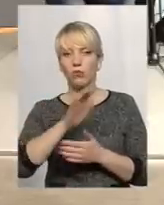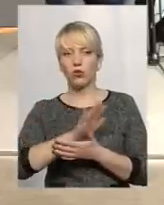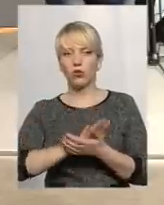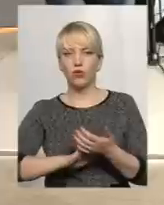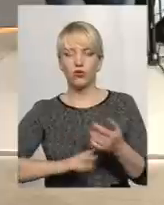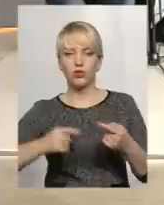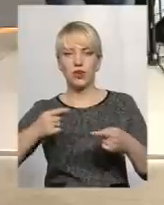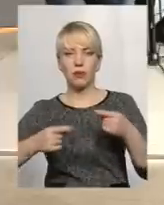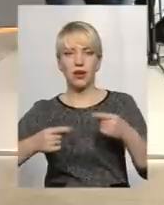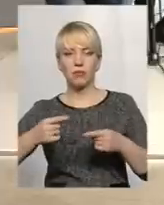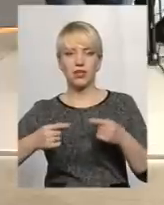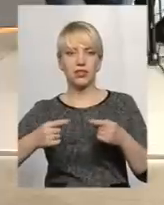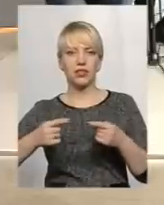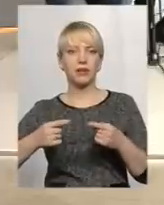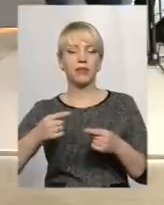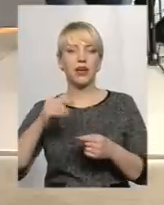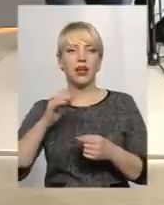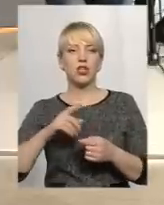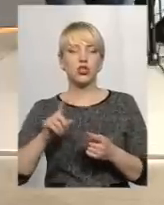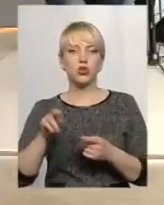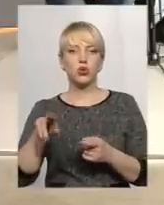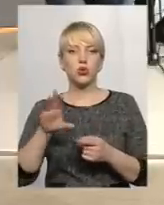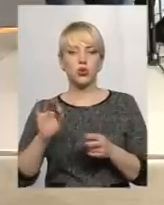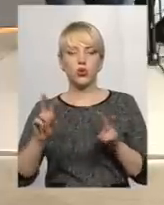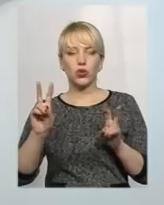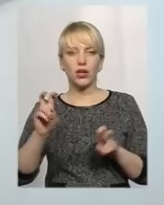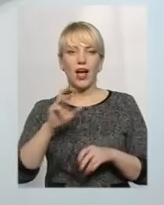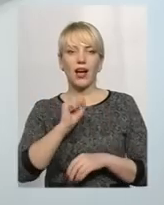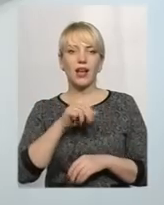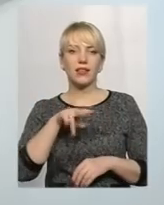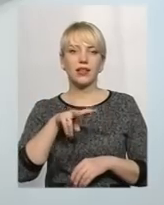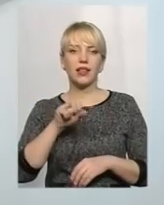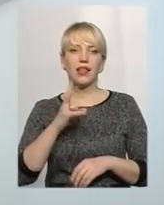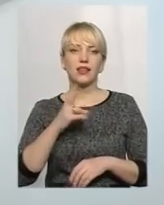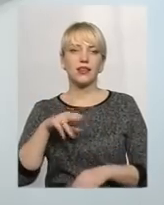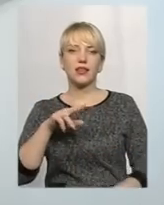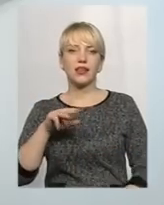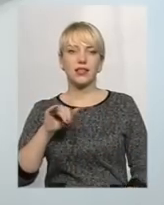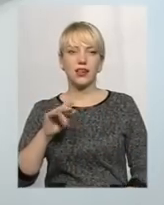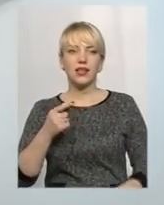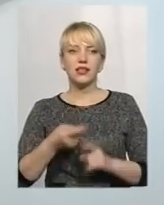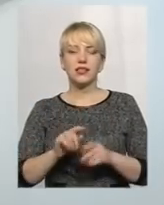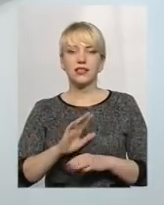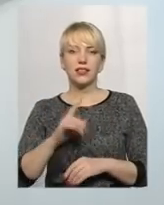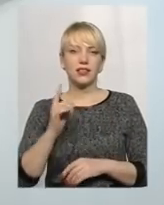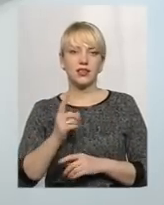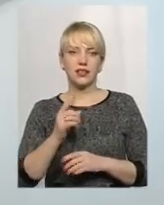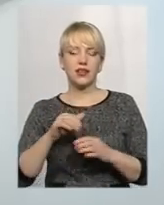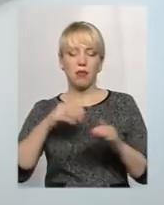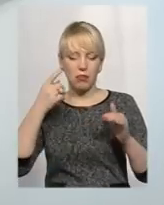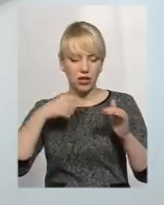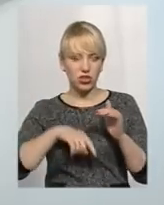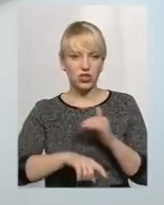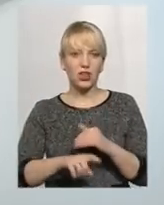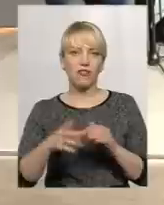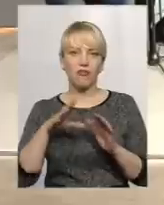довкола Атлантиди Це не єдина печера в межах